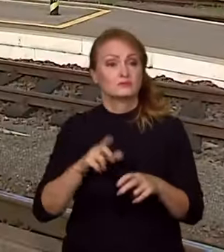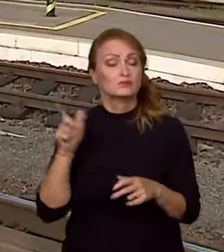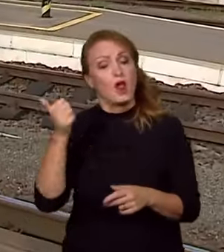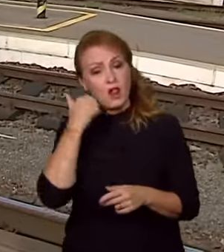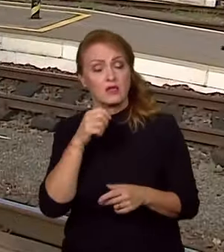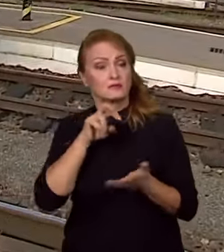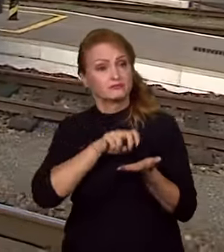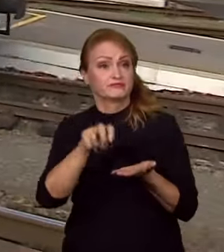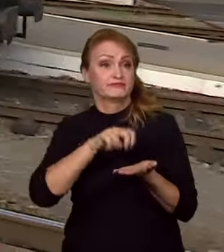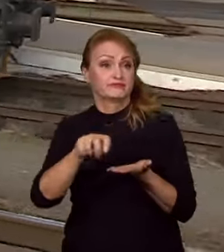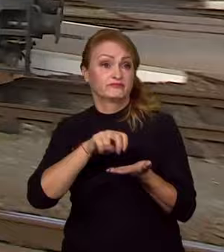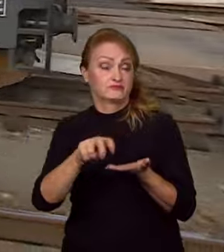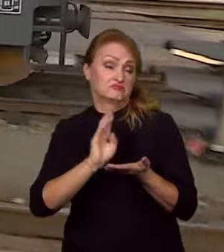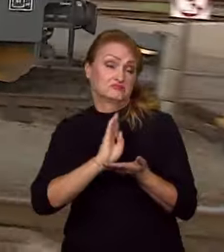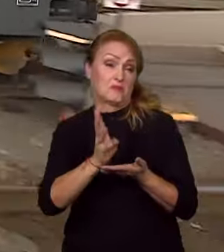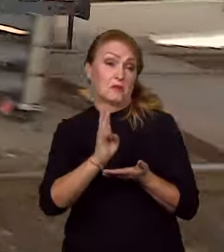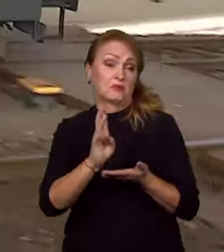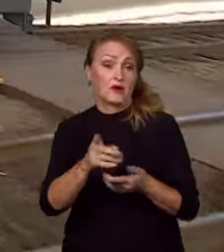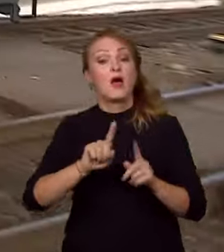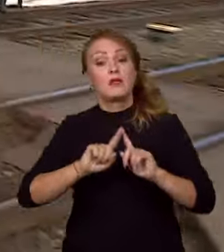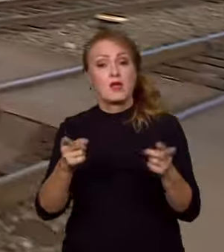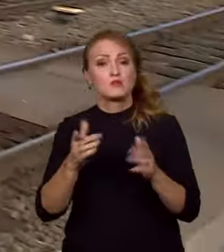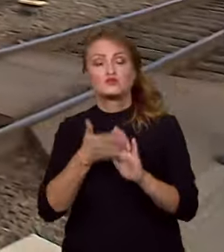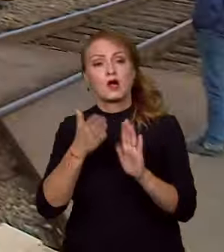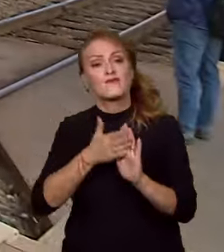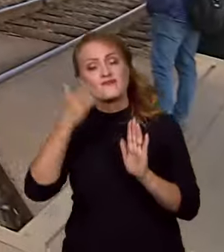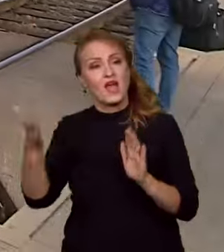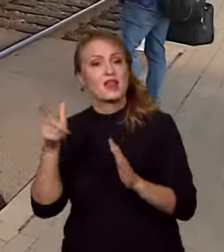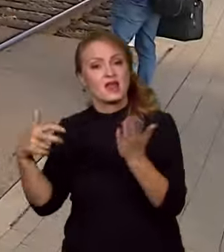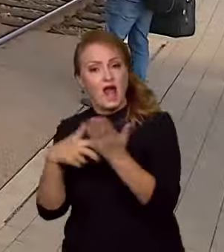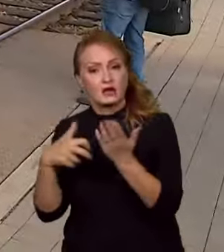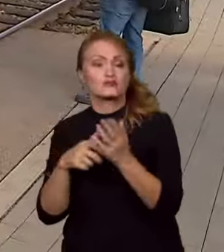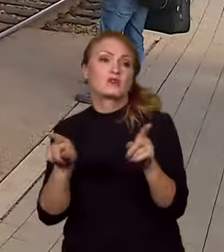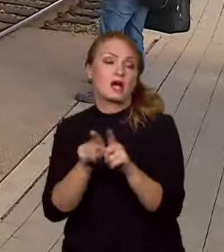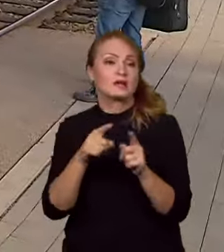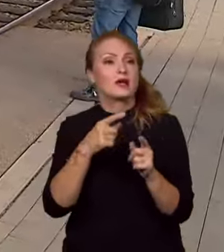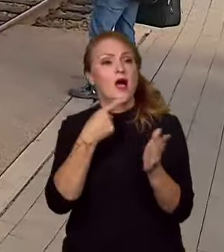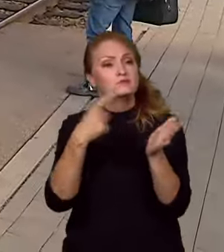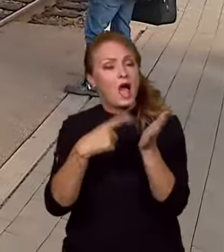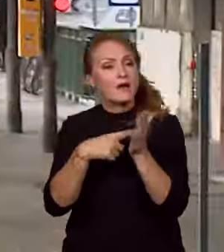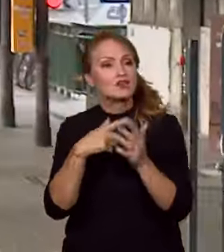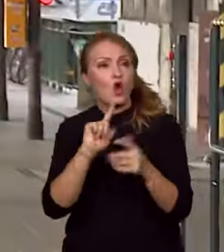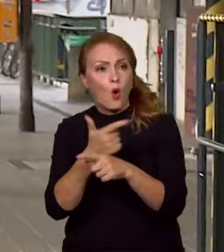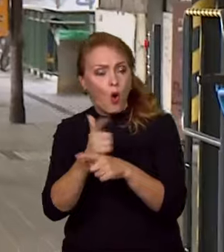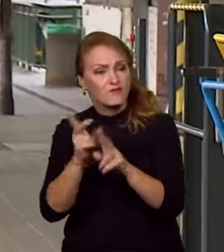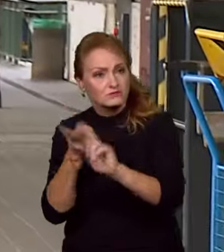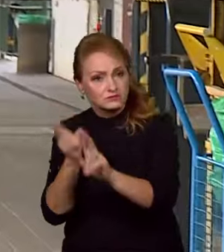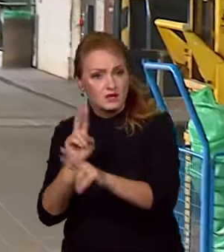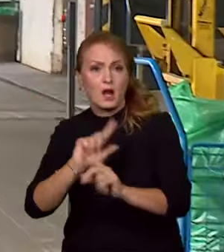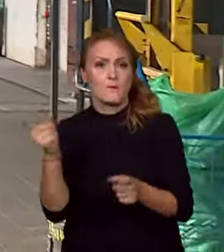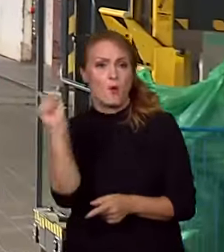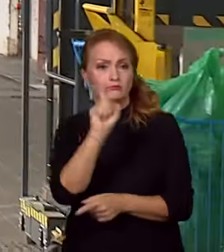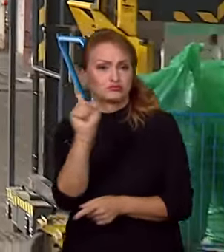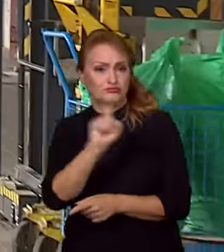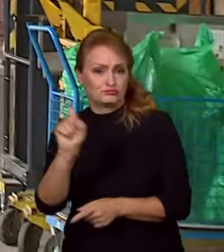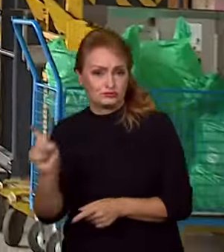vstup do kolejiště, případně na odstavných nádraží, krádeže barevních kovů, sprayerství. Aby to policisté měli